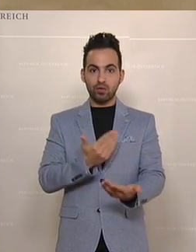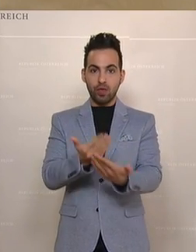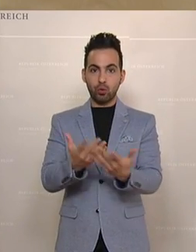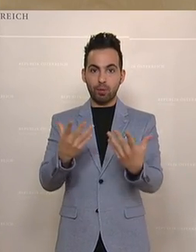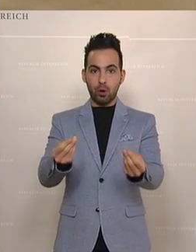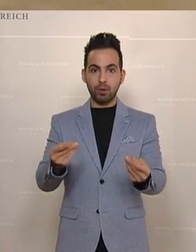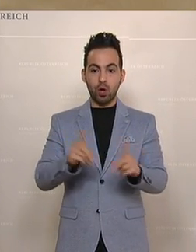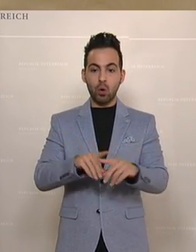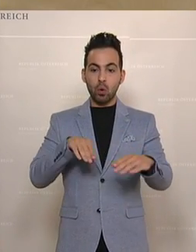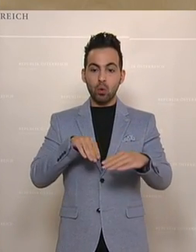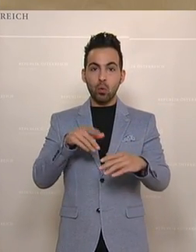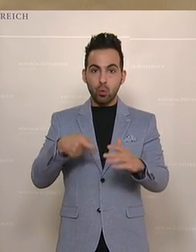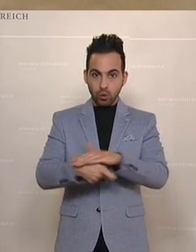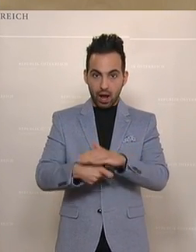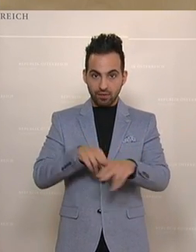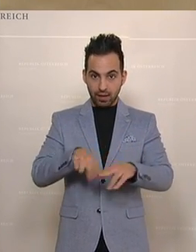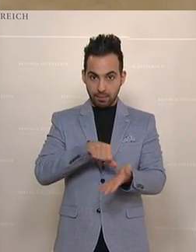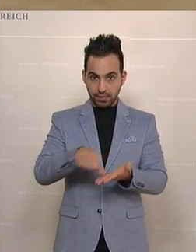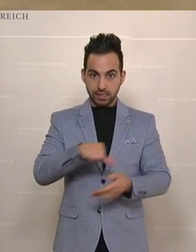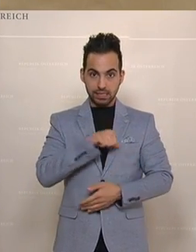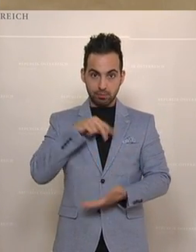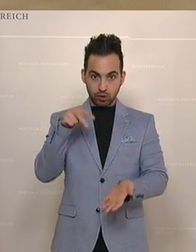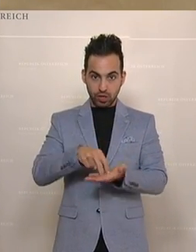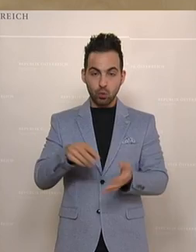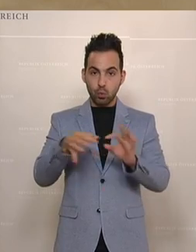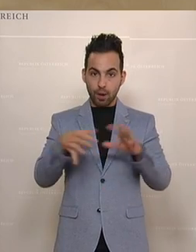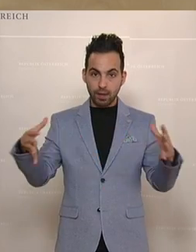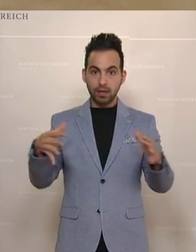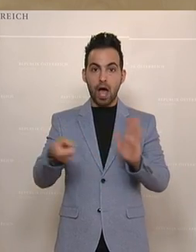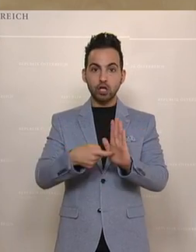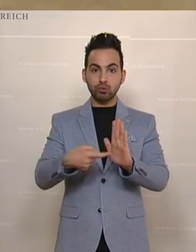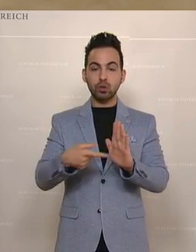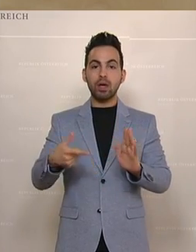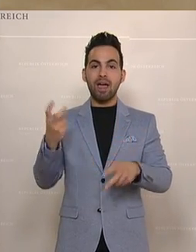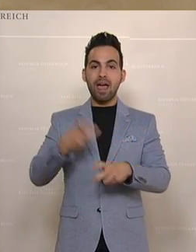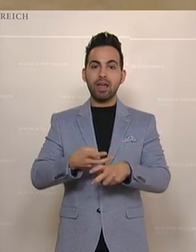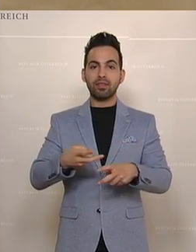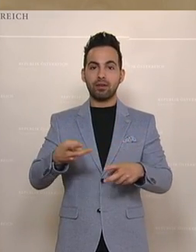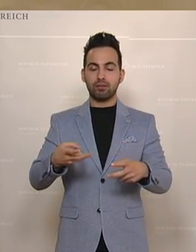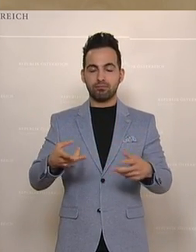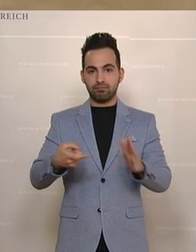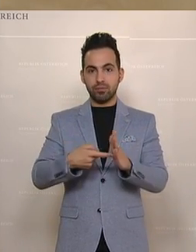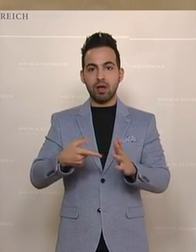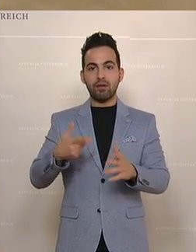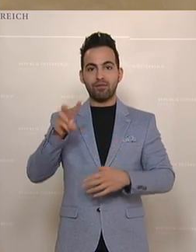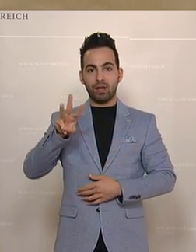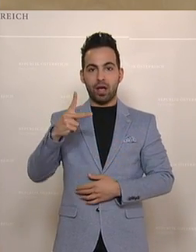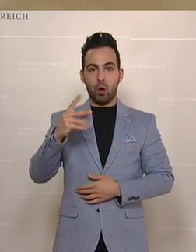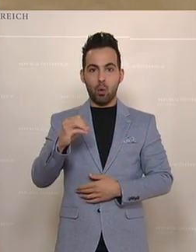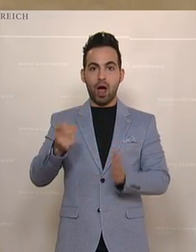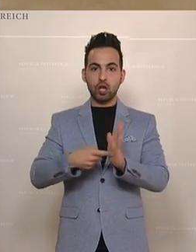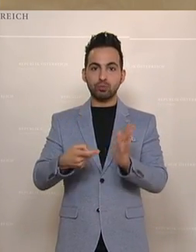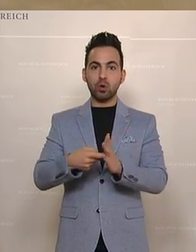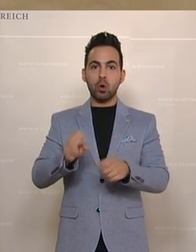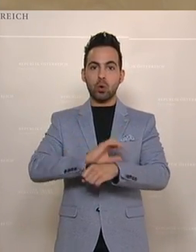sofern Unterhalt für die Kinder bezahlt wird. Selbstständige, unabhängig von Anspruch auf Zuwendung durch den Härtefonds der WKO, Anspruch auf Zuwendung durch